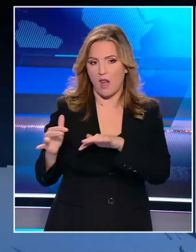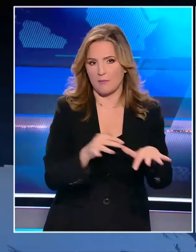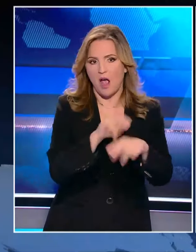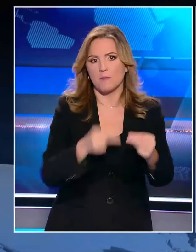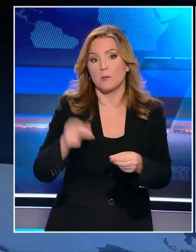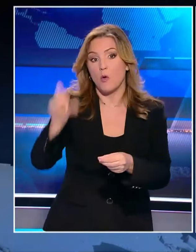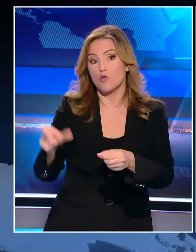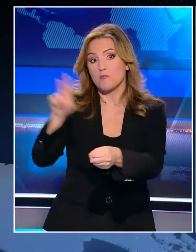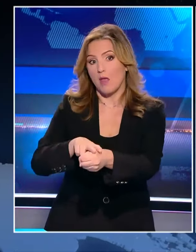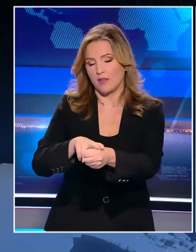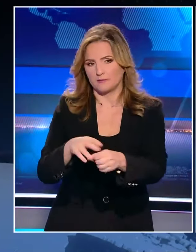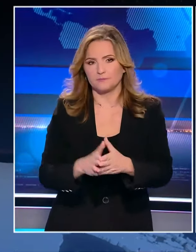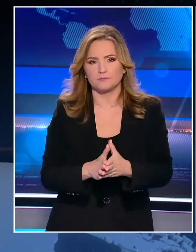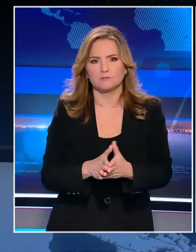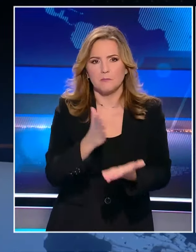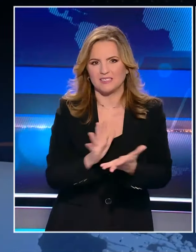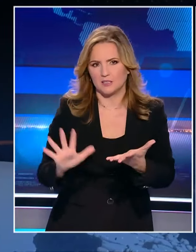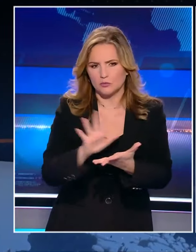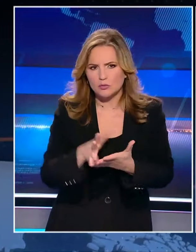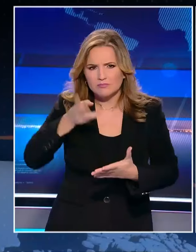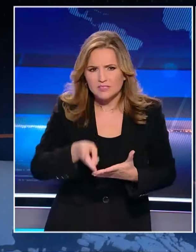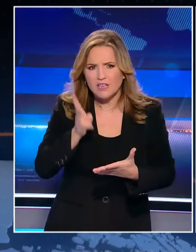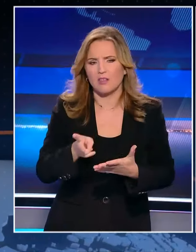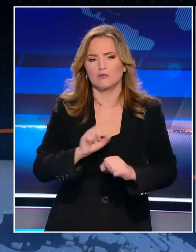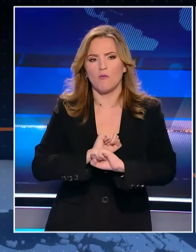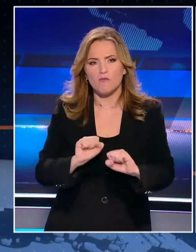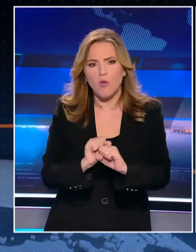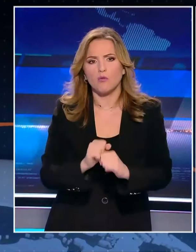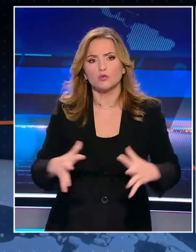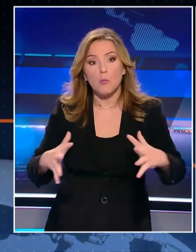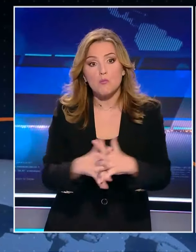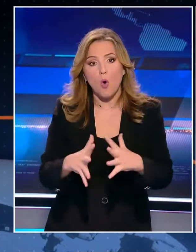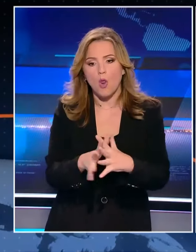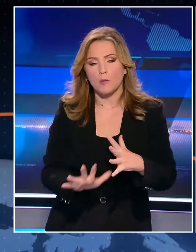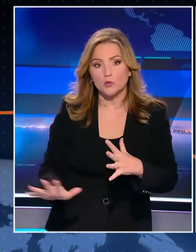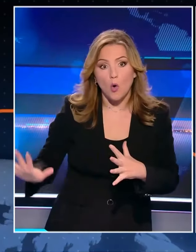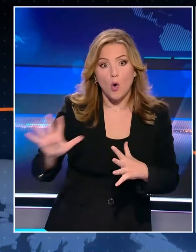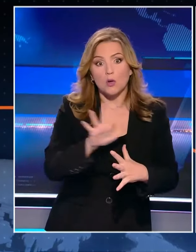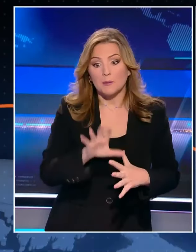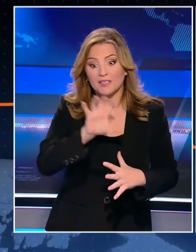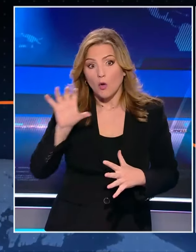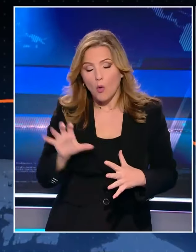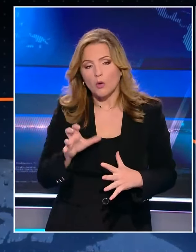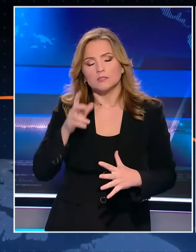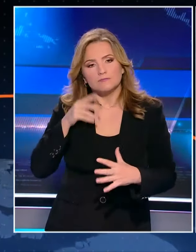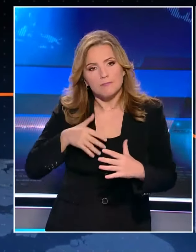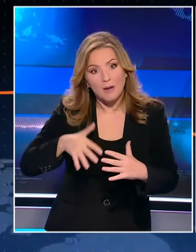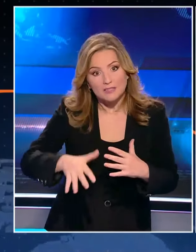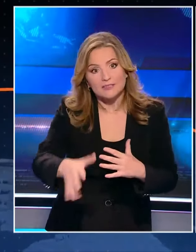Η κατάσταση στη Μέση Ανατολή παραμένει τεταμένη και ο φόβος για έναν ολοκληρωτικό πόλεμο μοιάζει πιο ορατός από ποτέ.